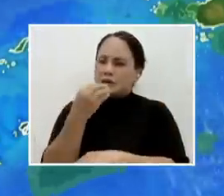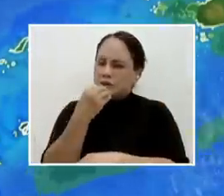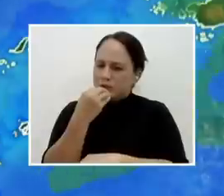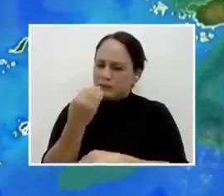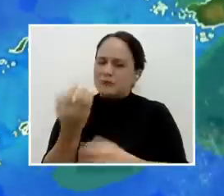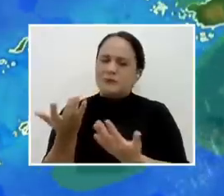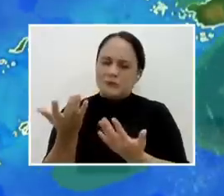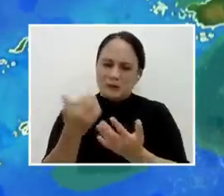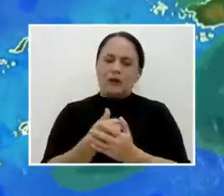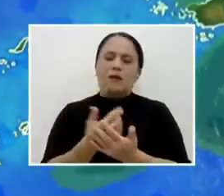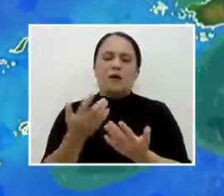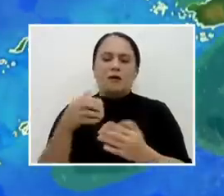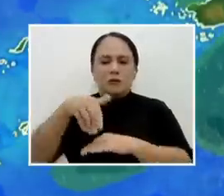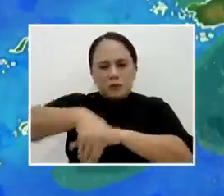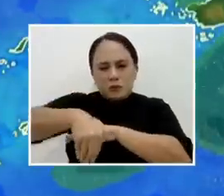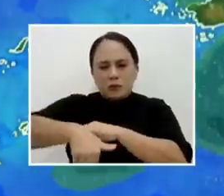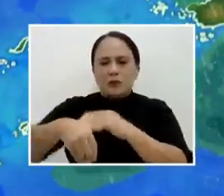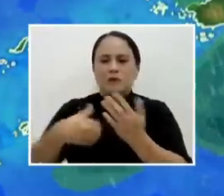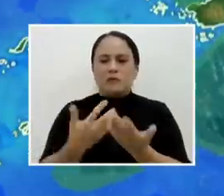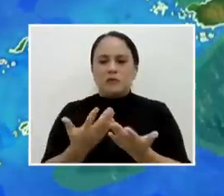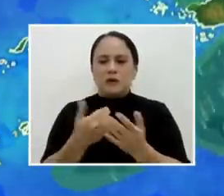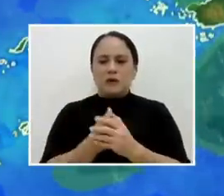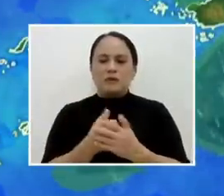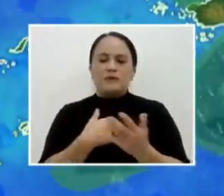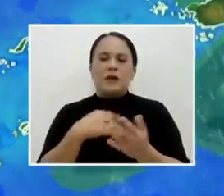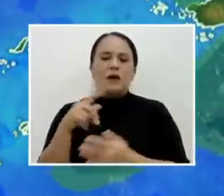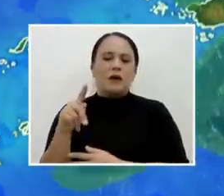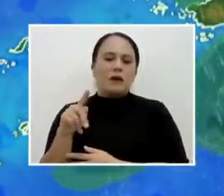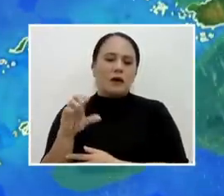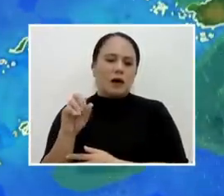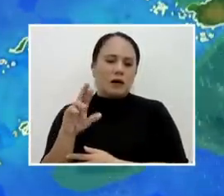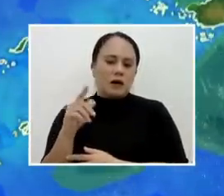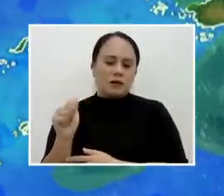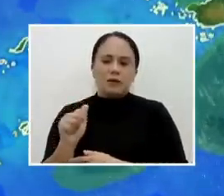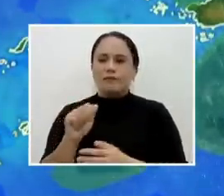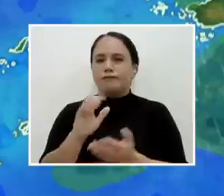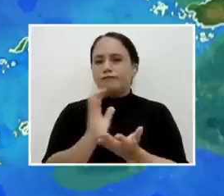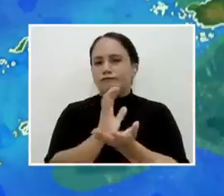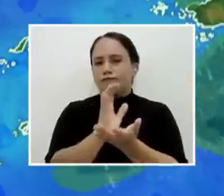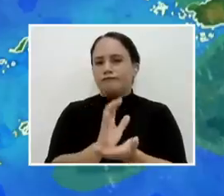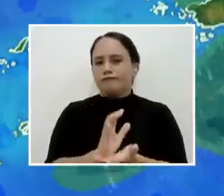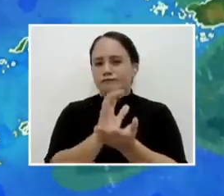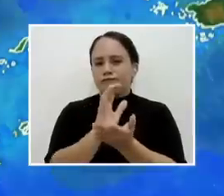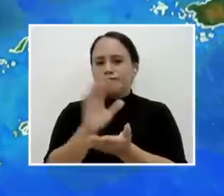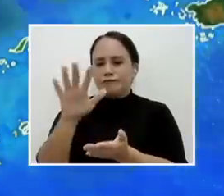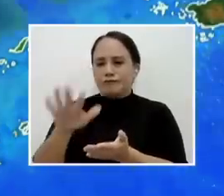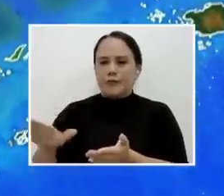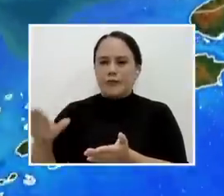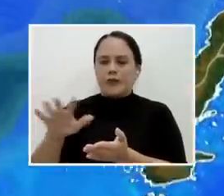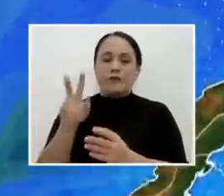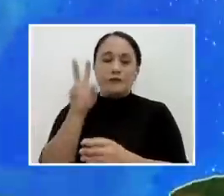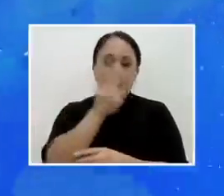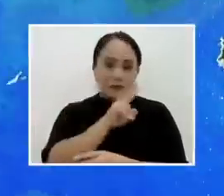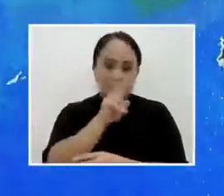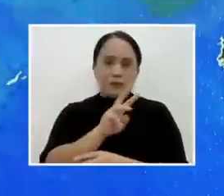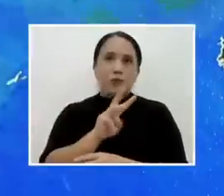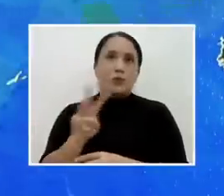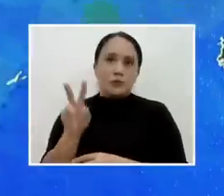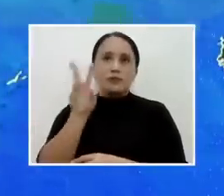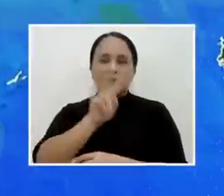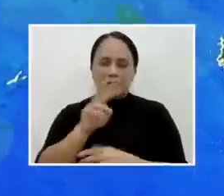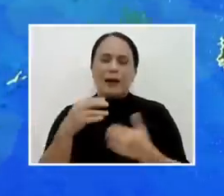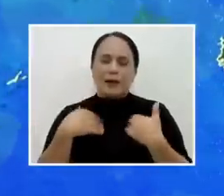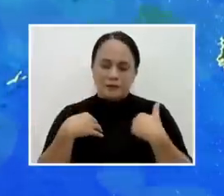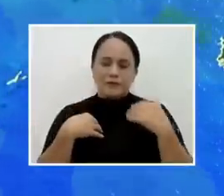mga pagulan pa, paglumalim ang gabi sa May Caraga at Zamboanga Peninsula. Sa Visayas, sa Western Visayas po may ulan